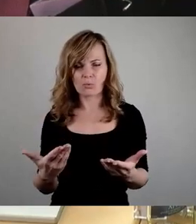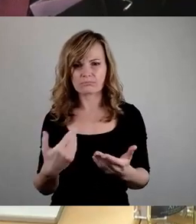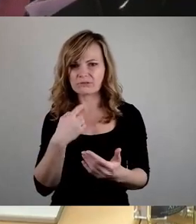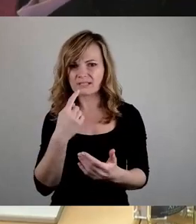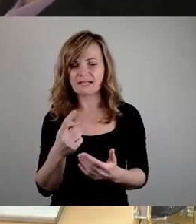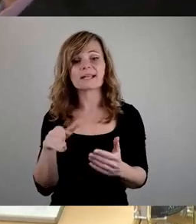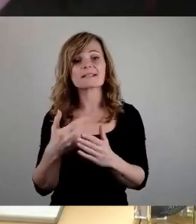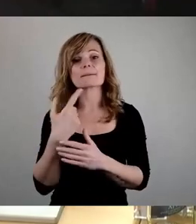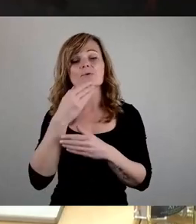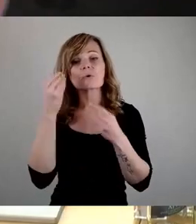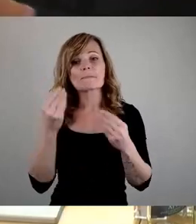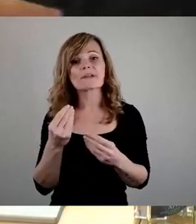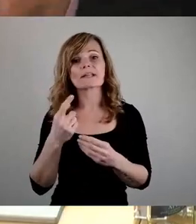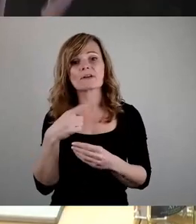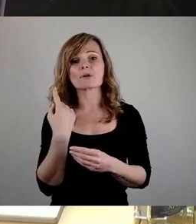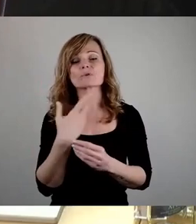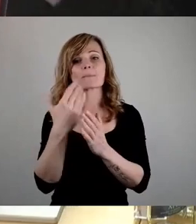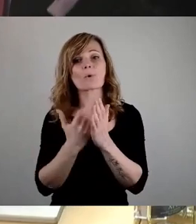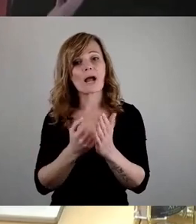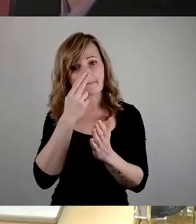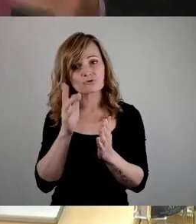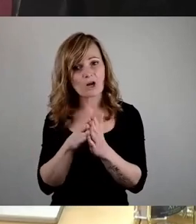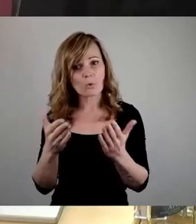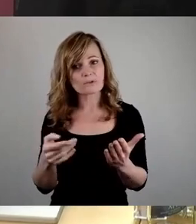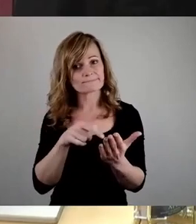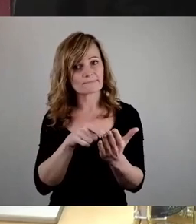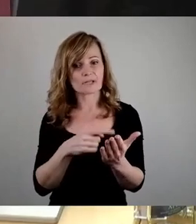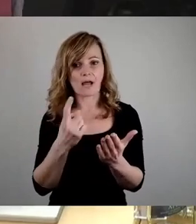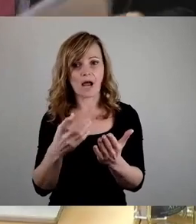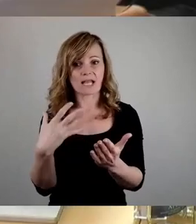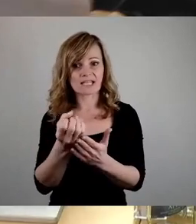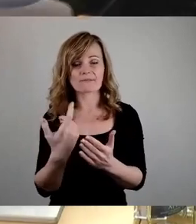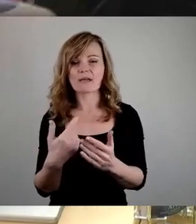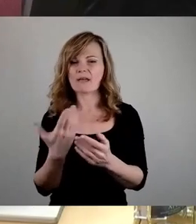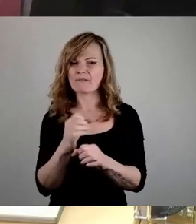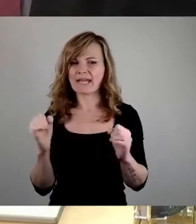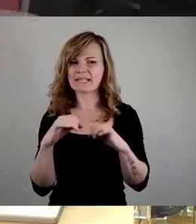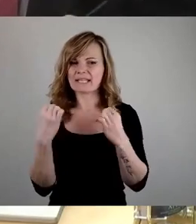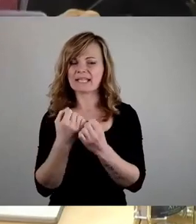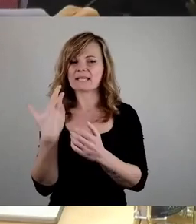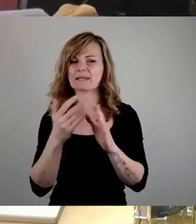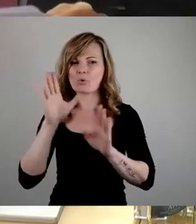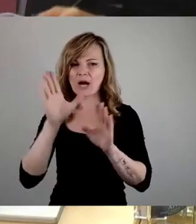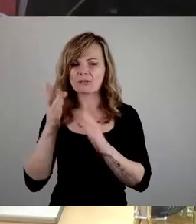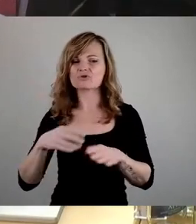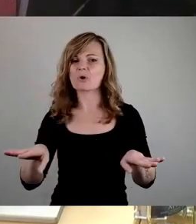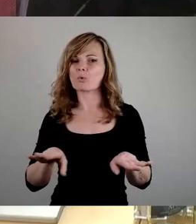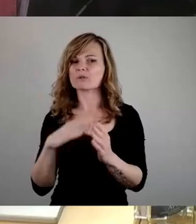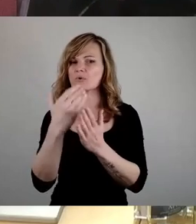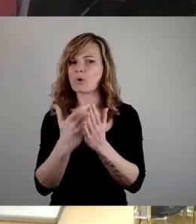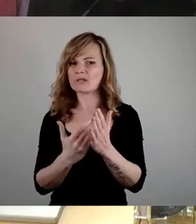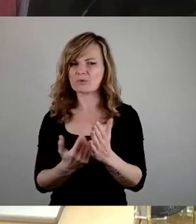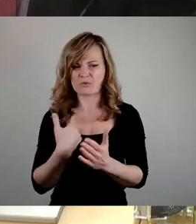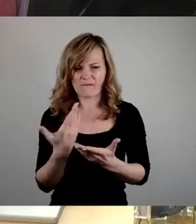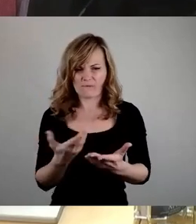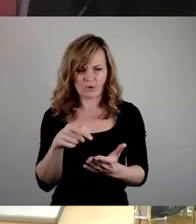nur empfehlen, hier wirklich mal in unsere Programme zu schauen, wo Sie dort einen Angriff auf die freiheitlich-demokratische Grundordnung festmachen wollen. Das kann ich wirklich nur jedem empfehlen, weil